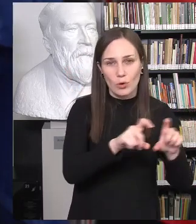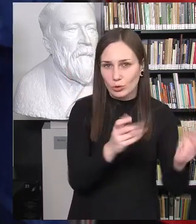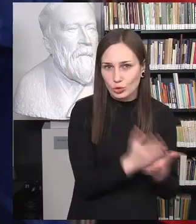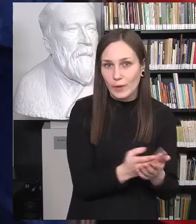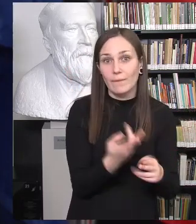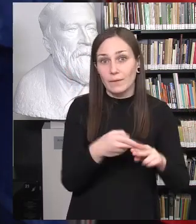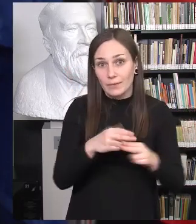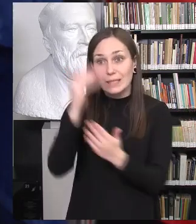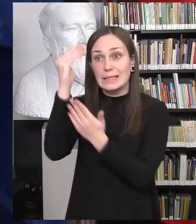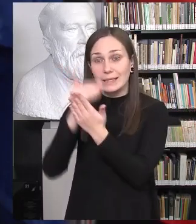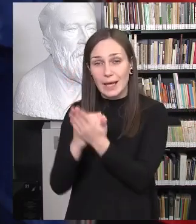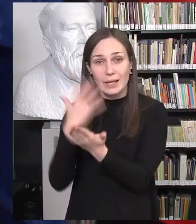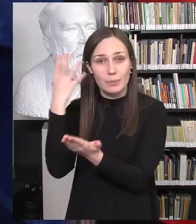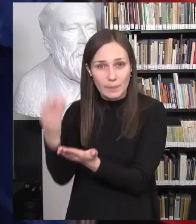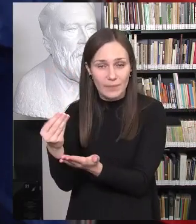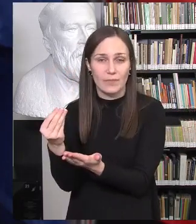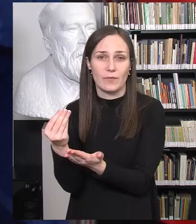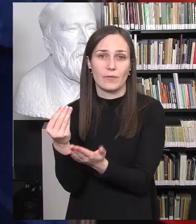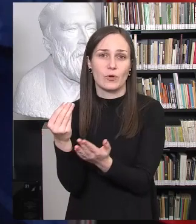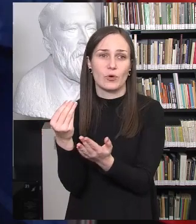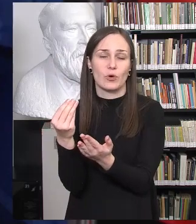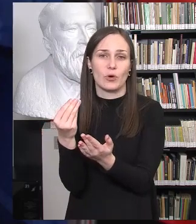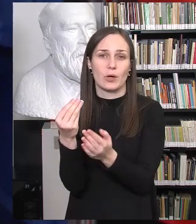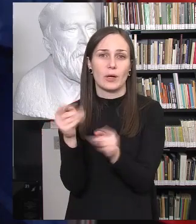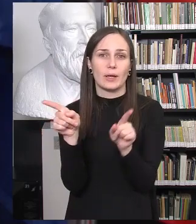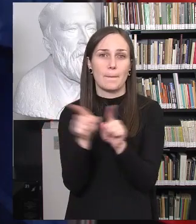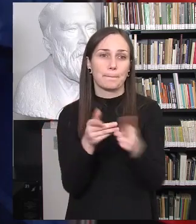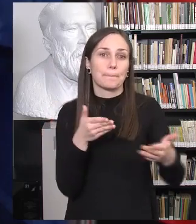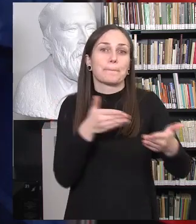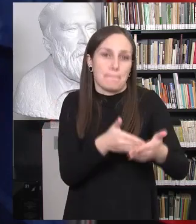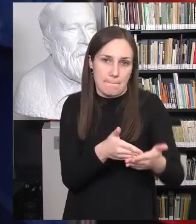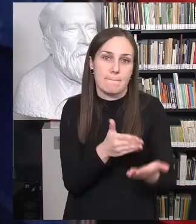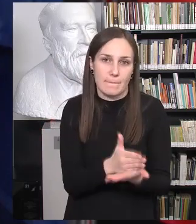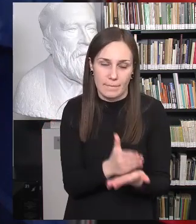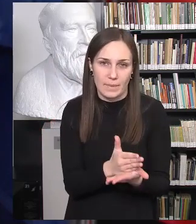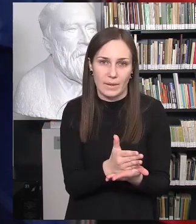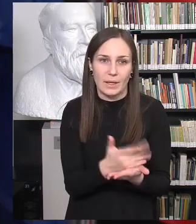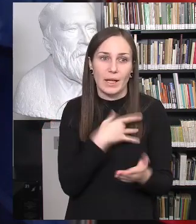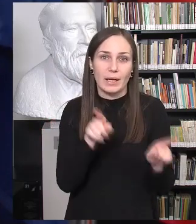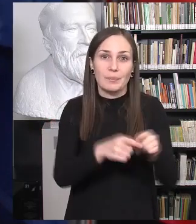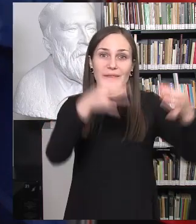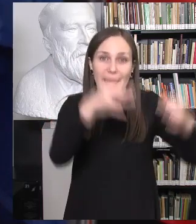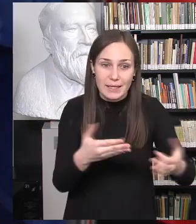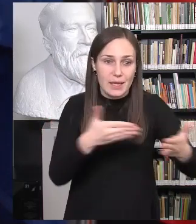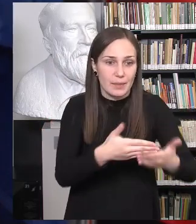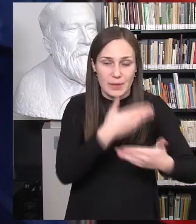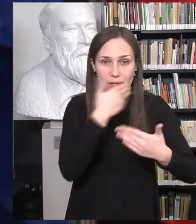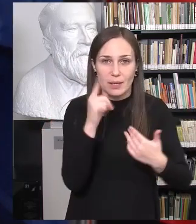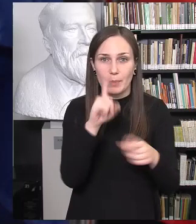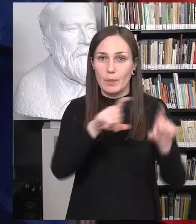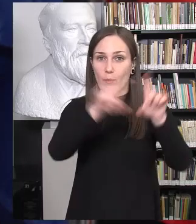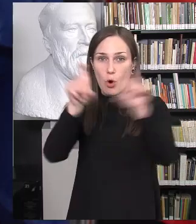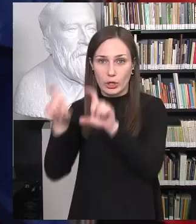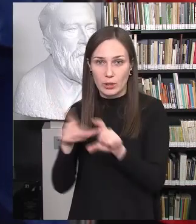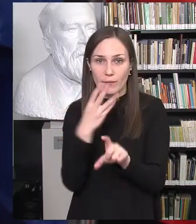įstatymų nuostatų, ir ne, yra tam tikras apribojimas, nors jis gal nėra teisinis apribojimas, bet mokyklos iš tiesų